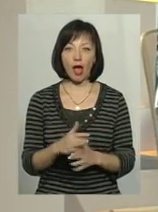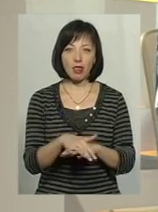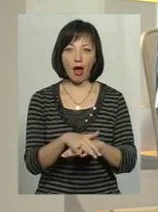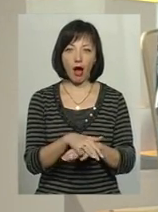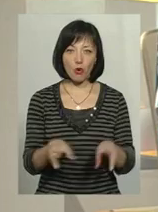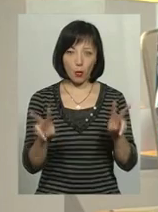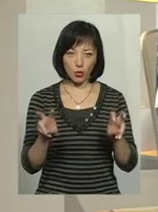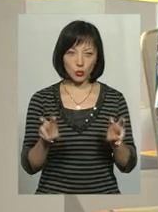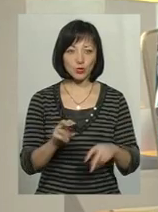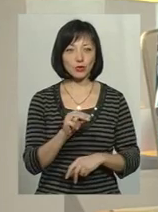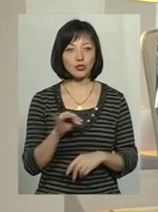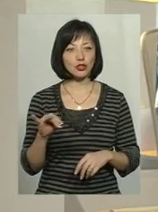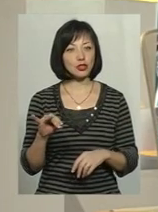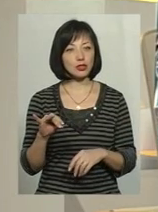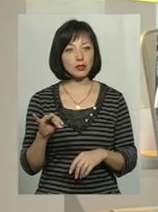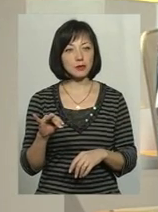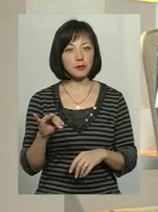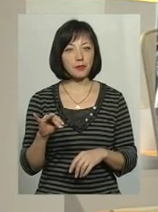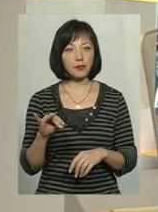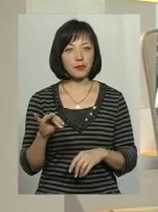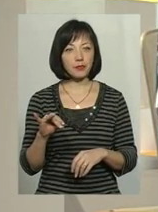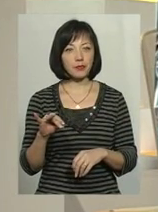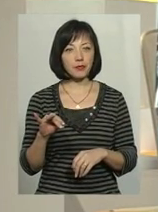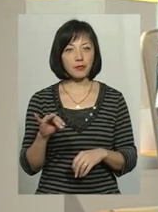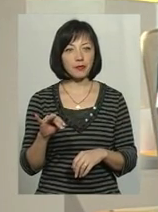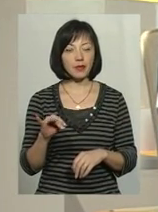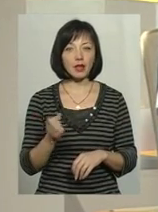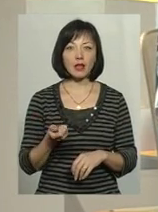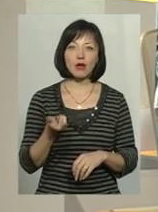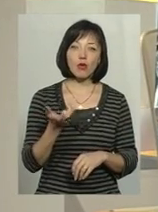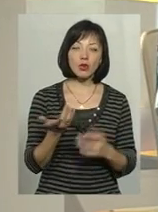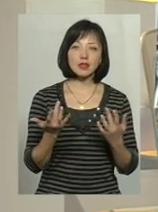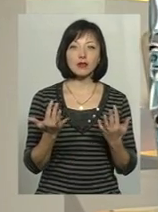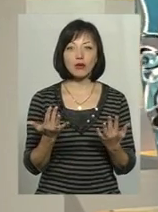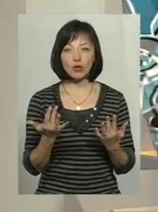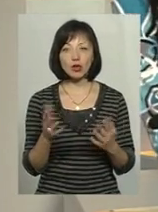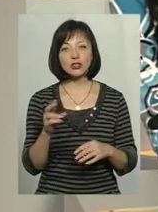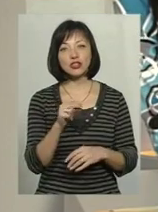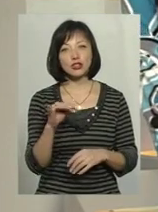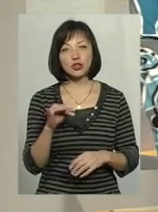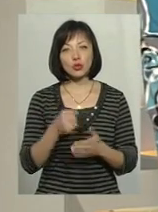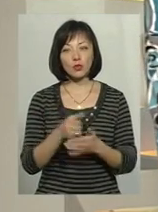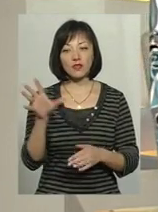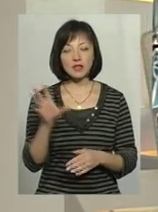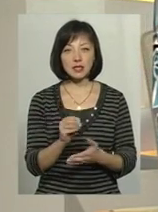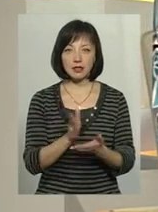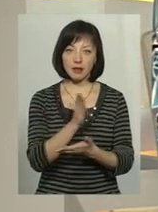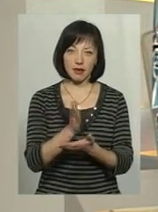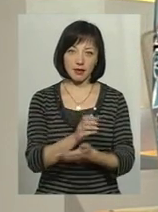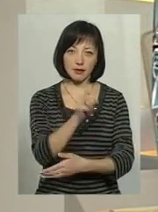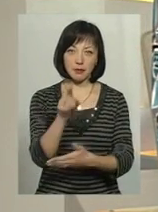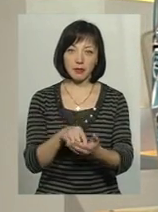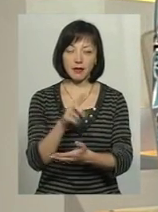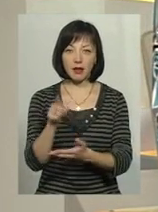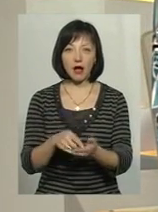чи до кількох, чи до всіх є запитання з тих,